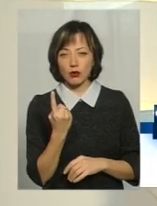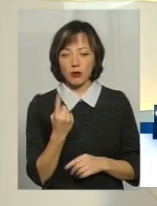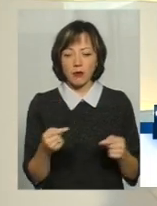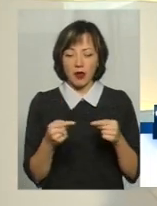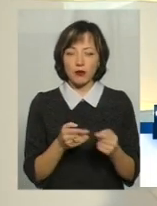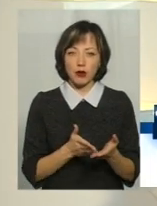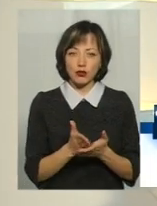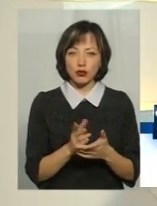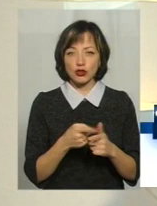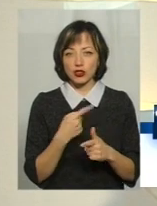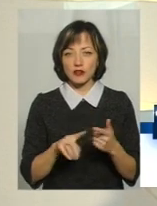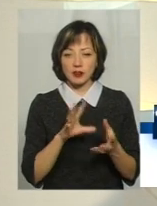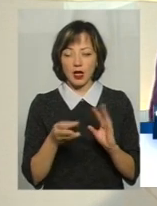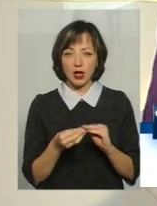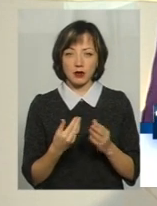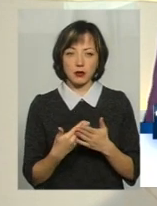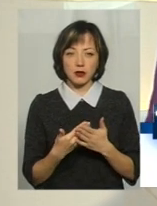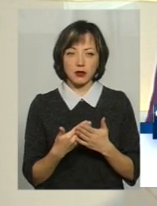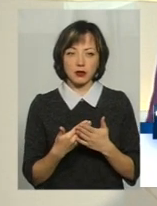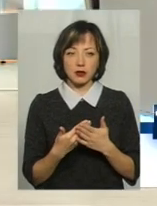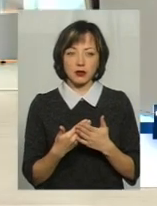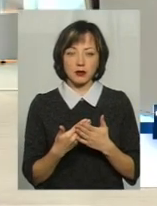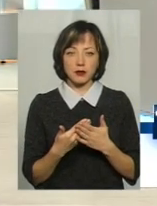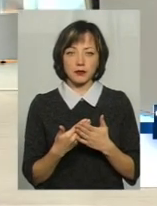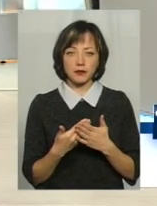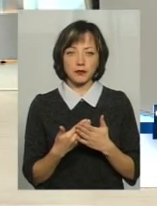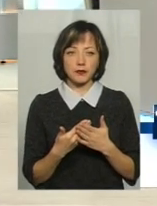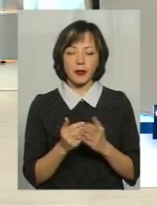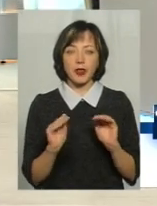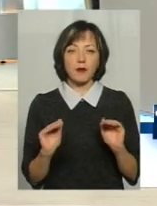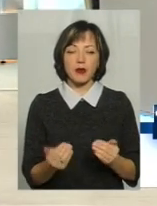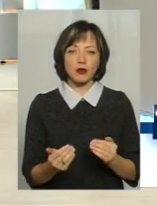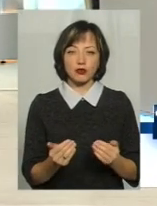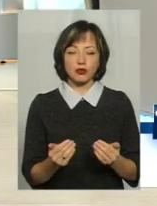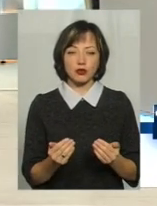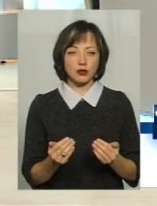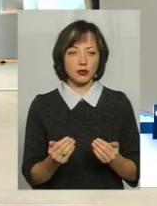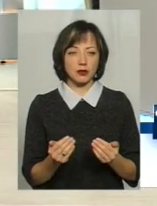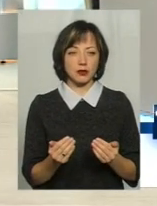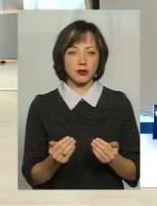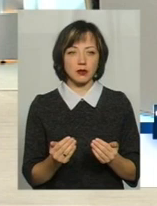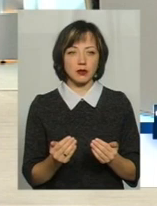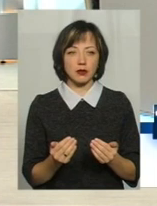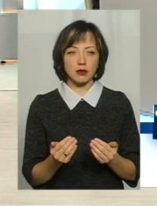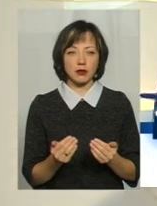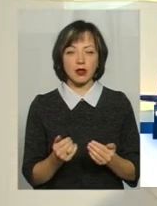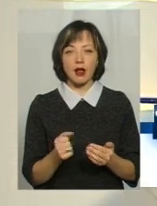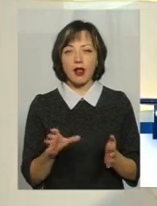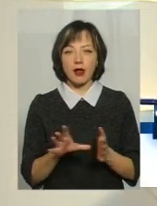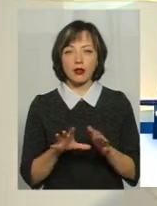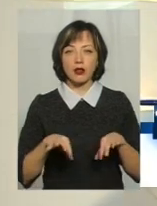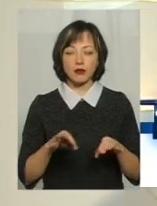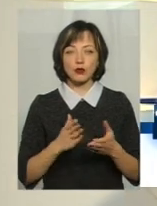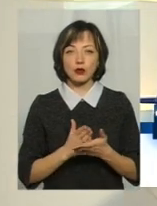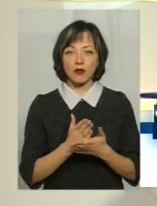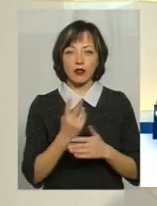маршруту? Чи це взагалі, ну, доприкладу, я не знаю, давайте, найменше візьмемо електротранс, комунальне підприємство, яке